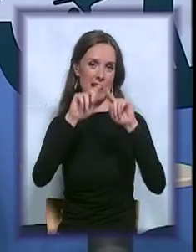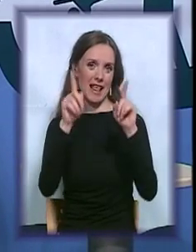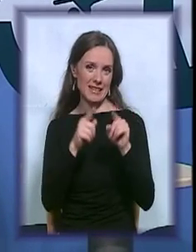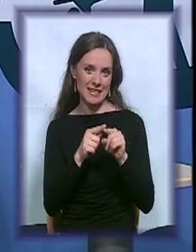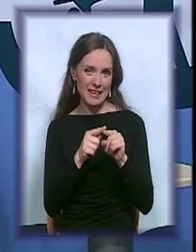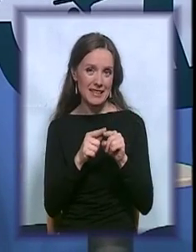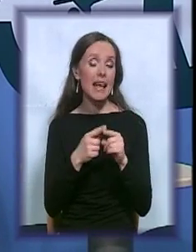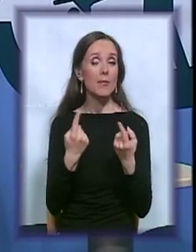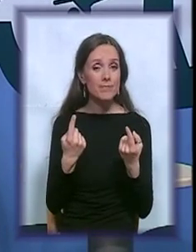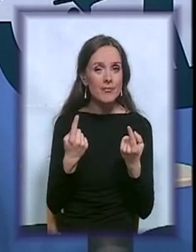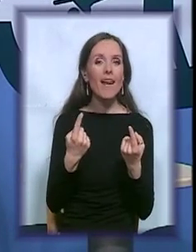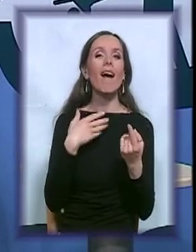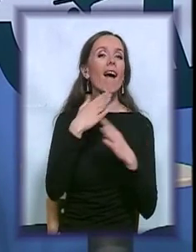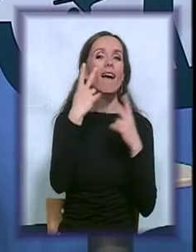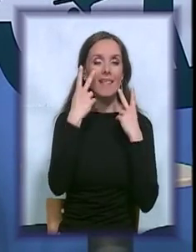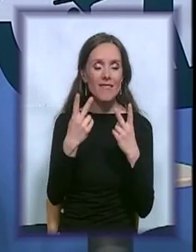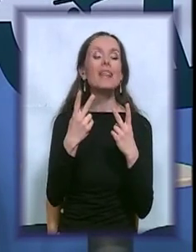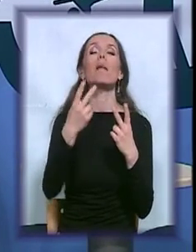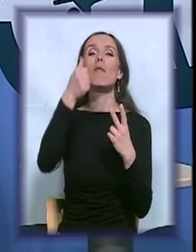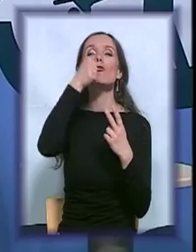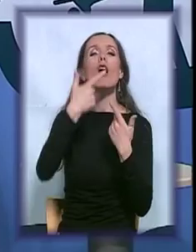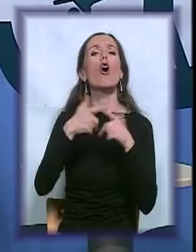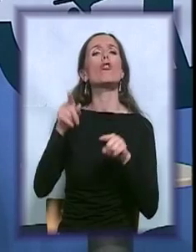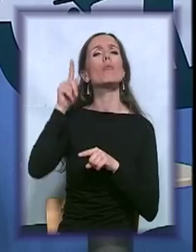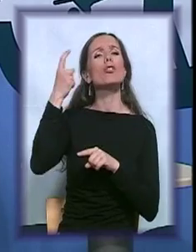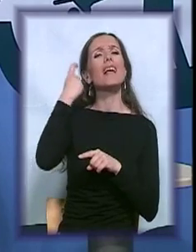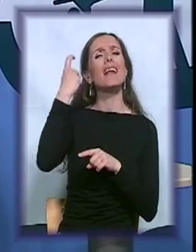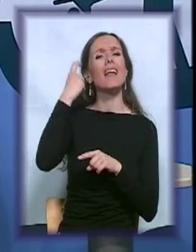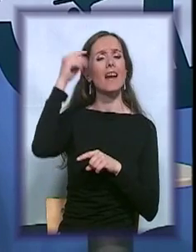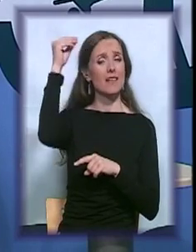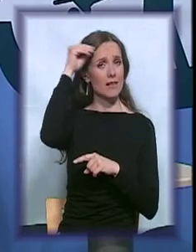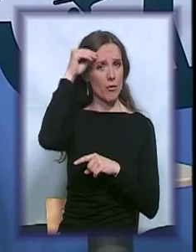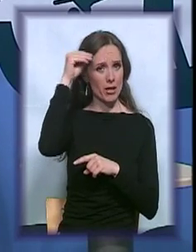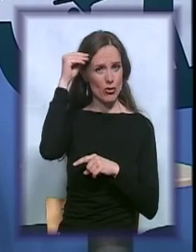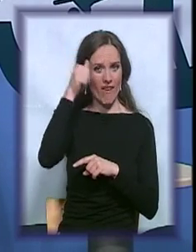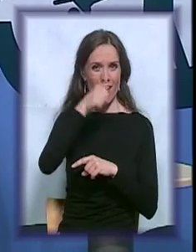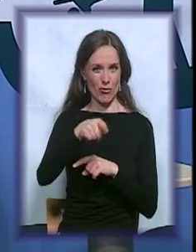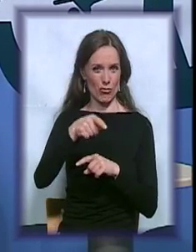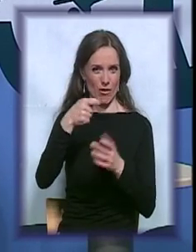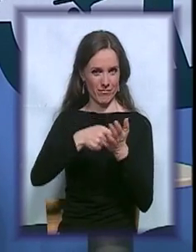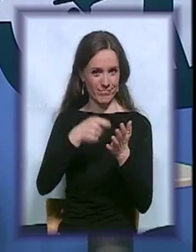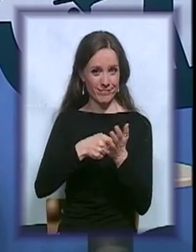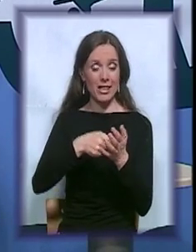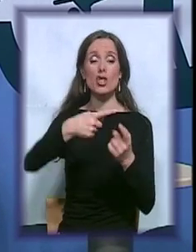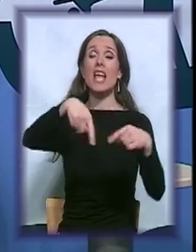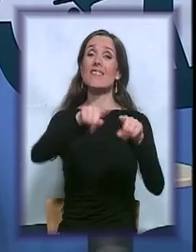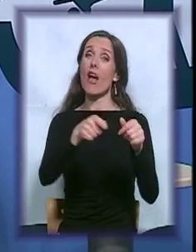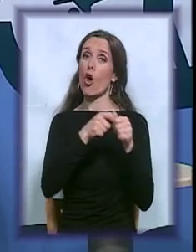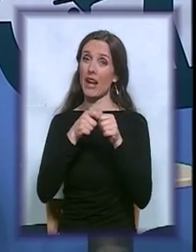sve ono što jeste dobrio sekretarijac za obrazovanje, dakle sve organizacije, a njih je 13